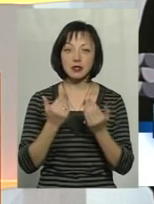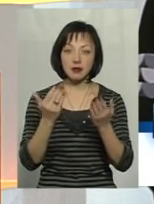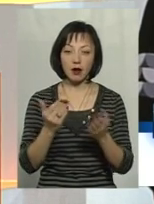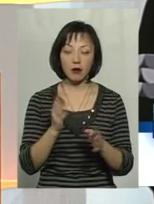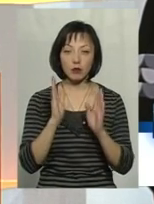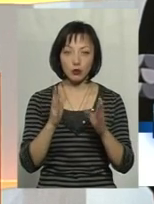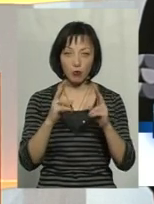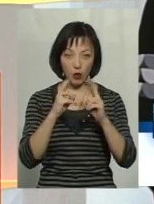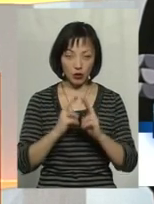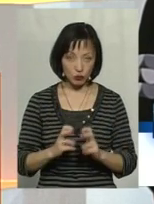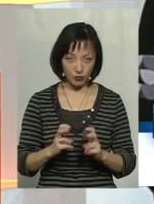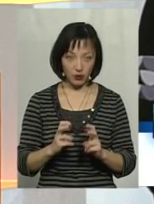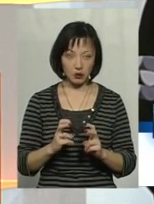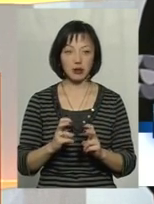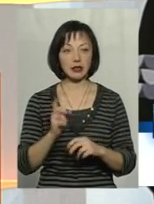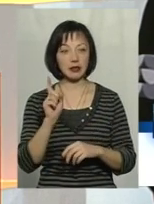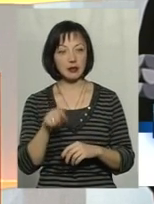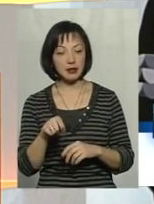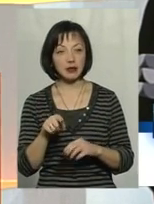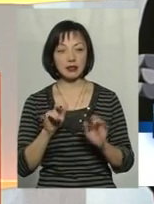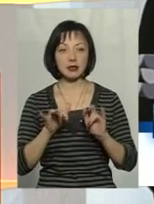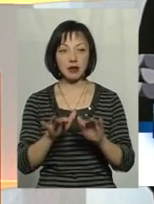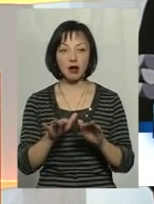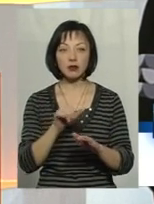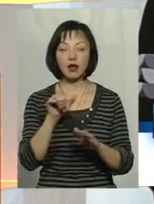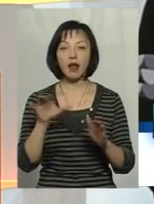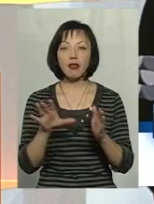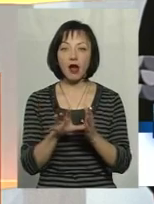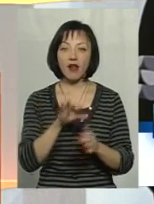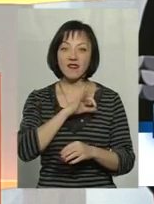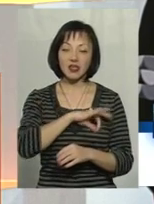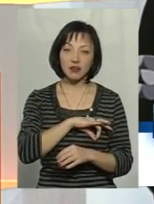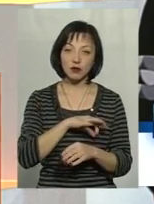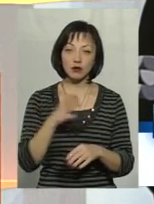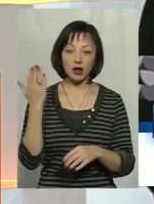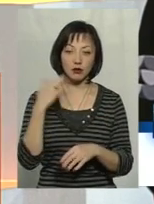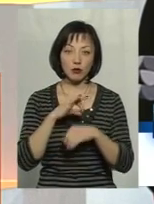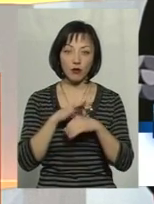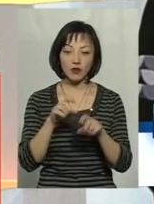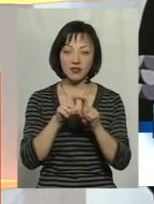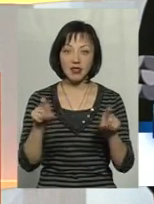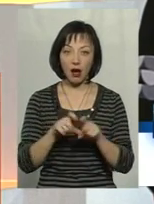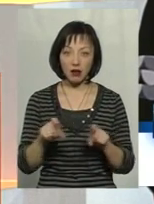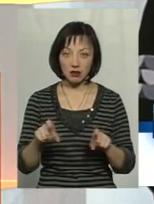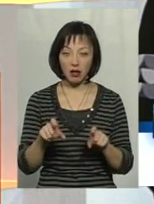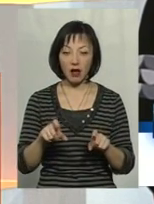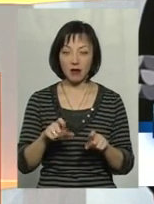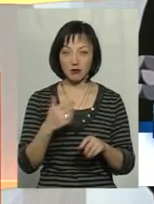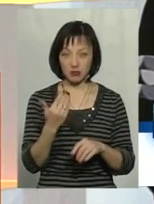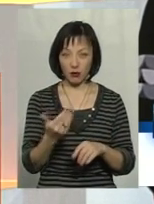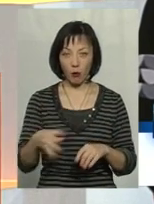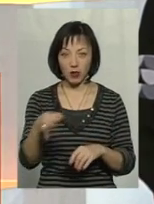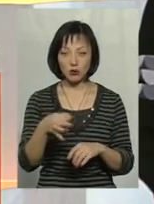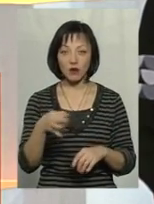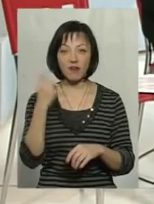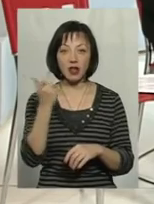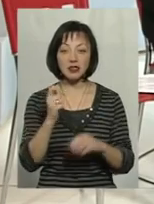проаналізувати ті заходи з енергоефективності, які проводилися в закладах комунальної власності, наскільки